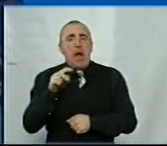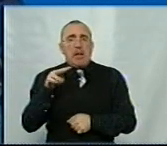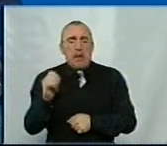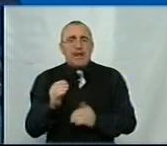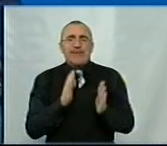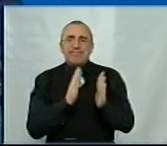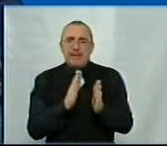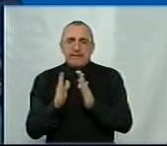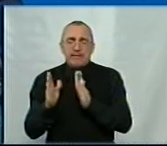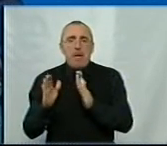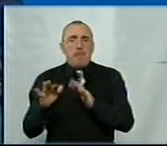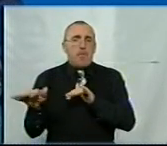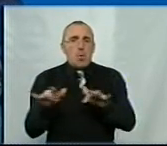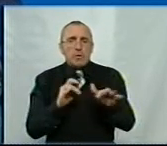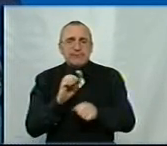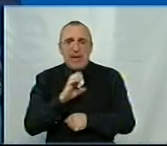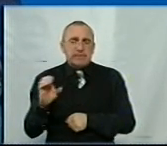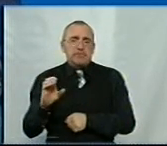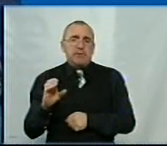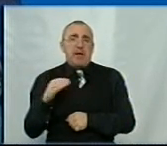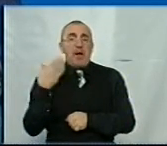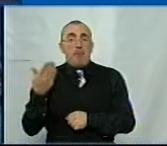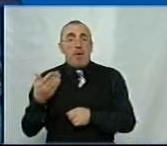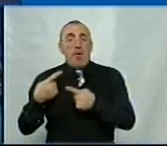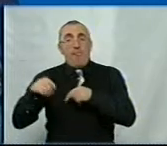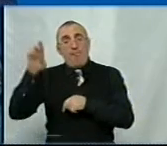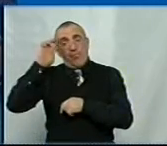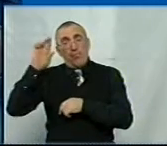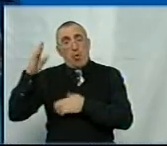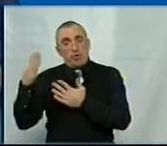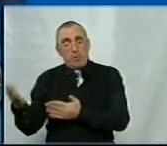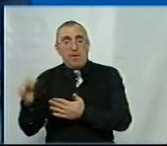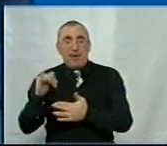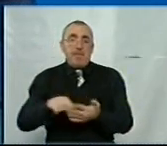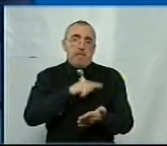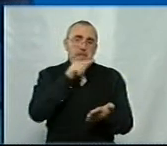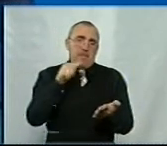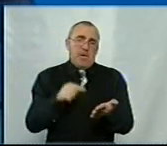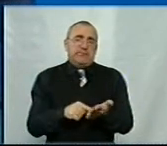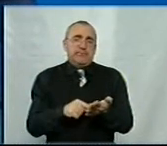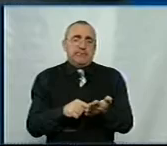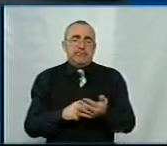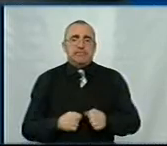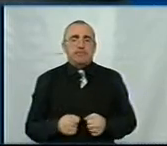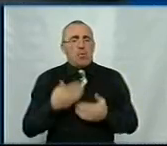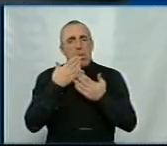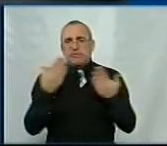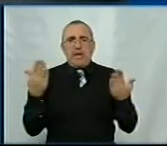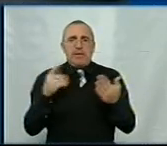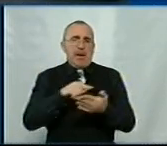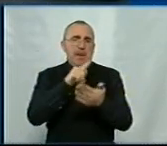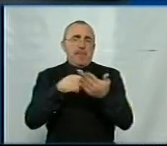системний процес, як на фоні держави, так і в місті. Останнє питання.